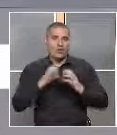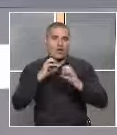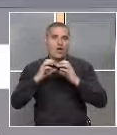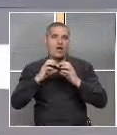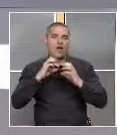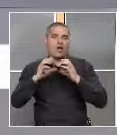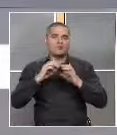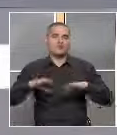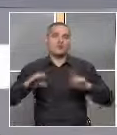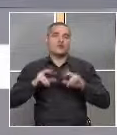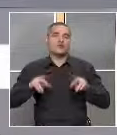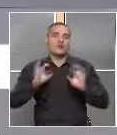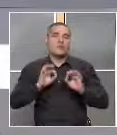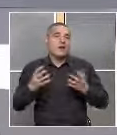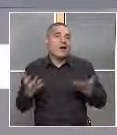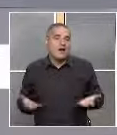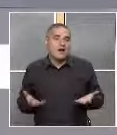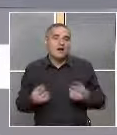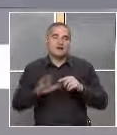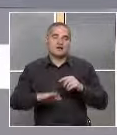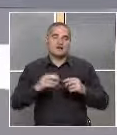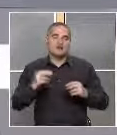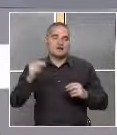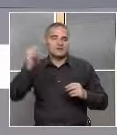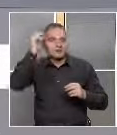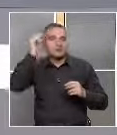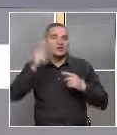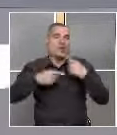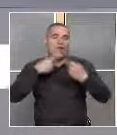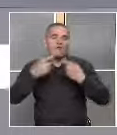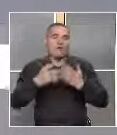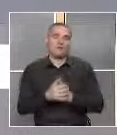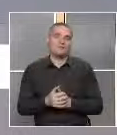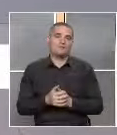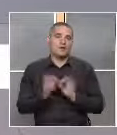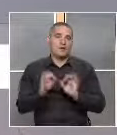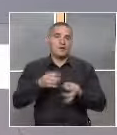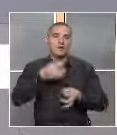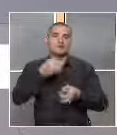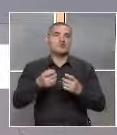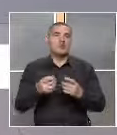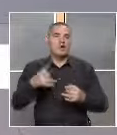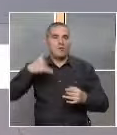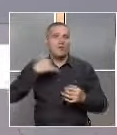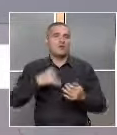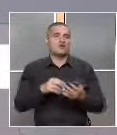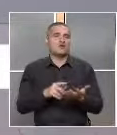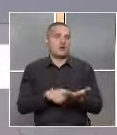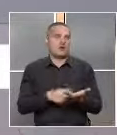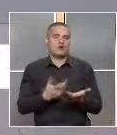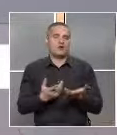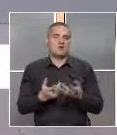детето, родителите няма как то да се научи да говори. Въз случай мобилните устройства, за които